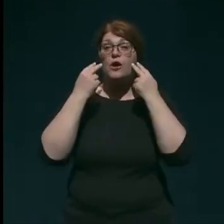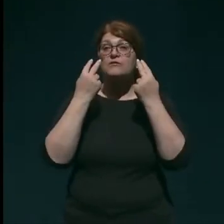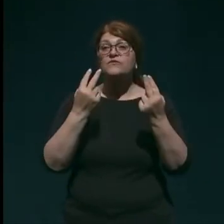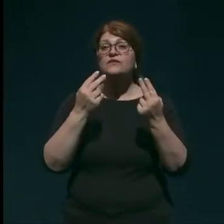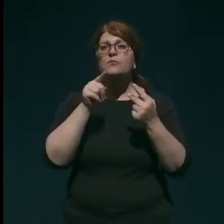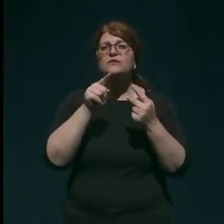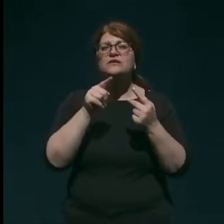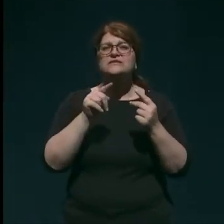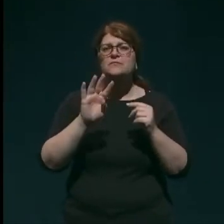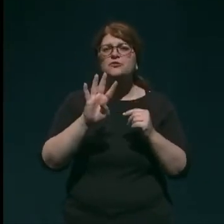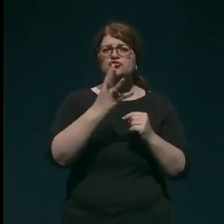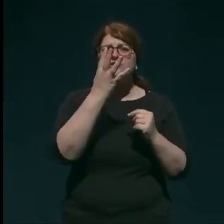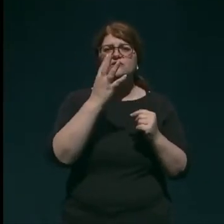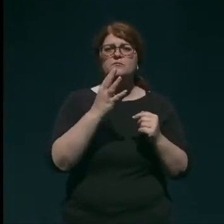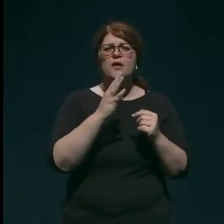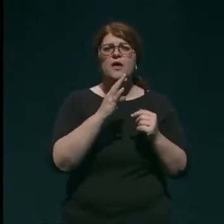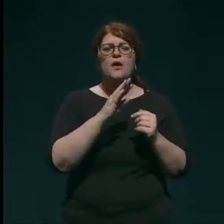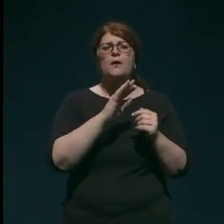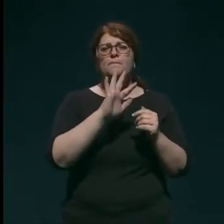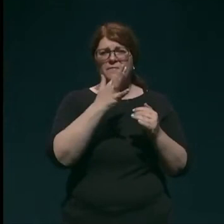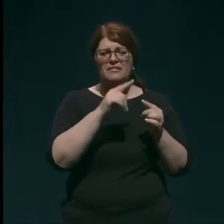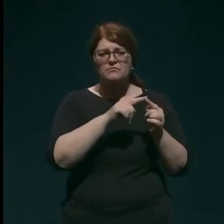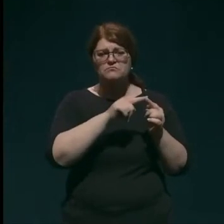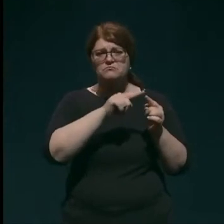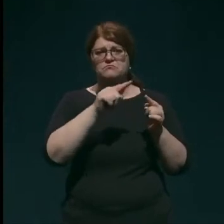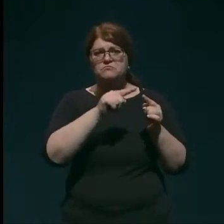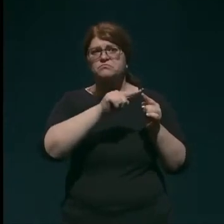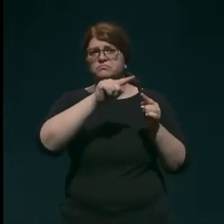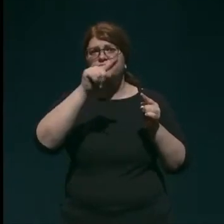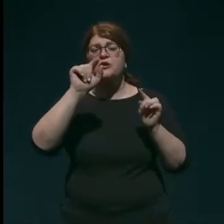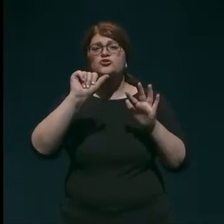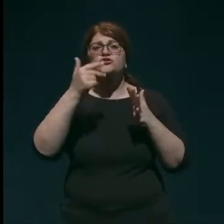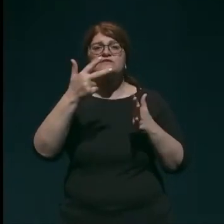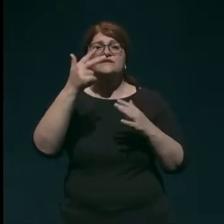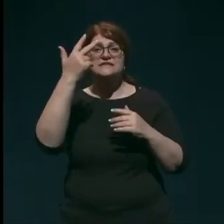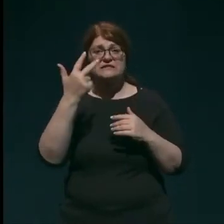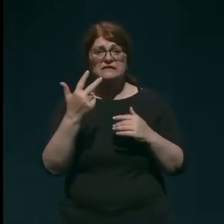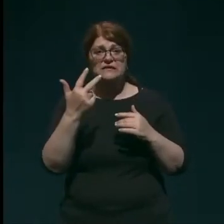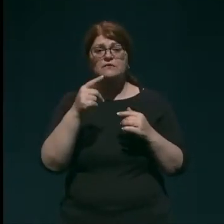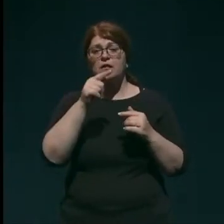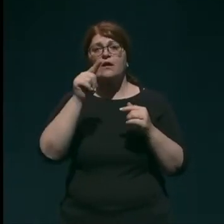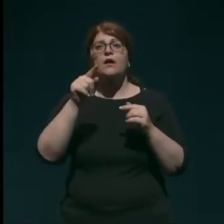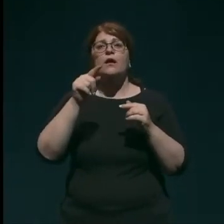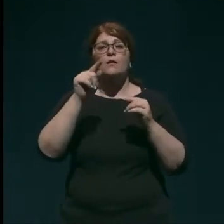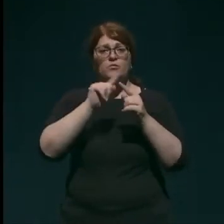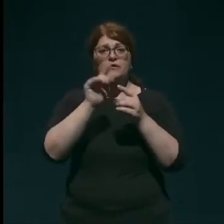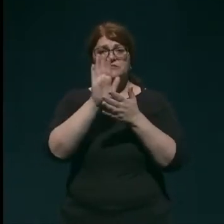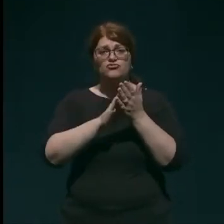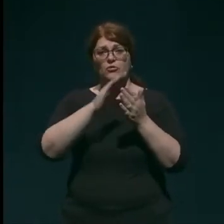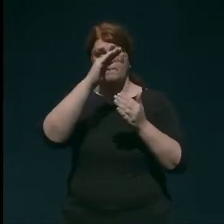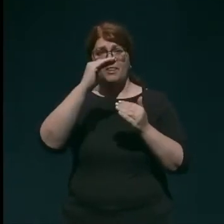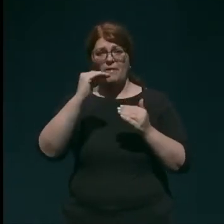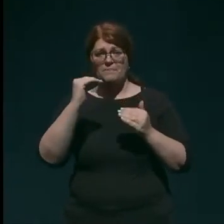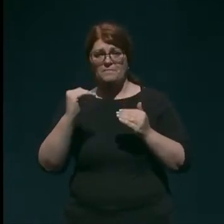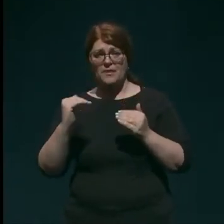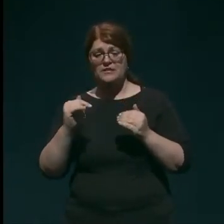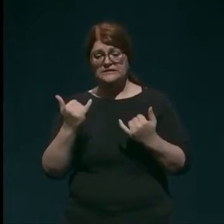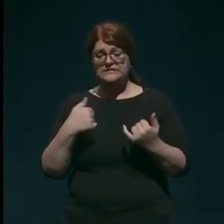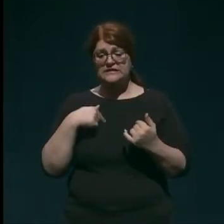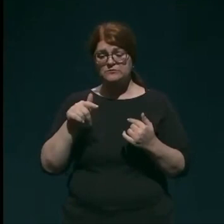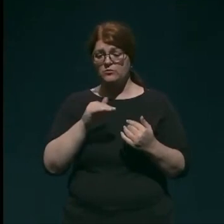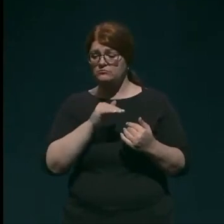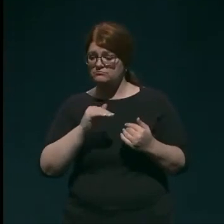četrtem, tretjem začetek, tisti pik 26, tretji z 61, primiru, trend v upadanju in zdaj smo tam, smo na tem